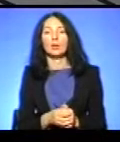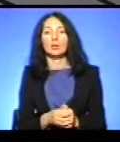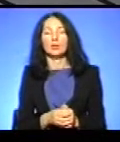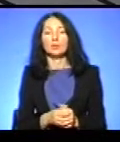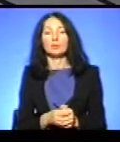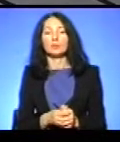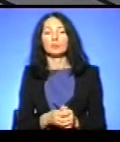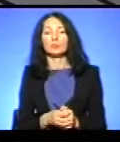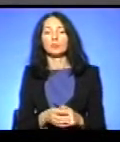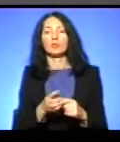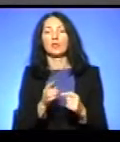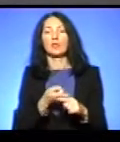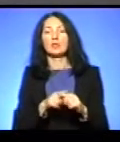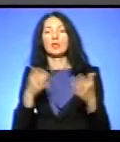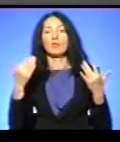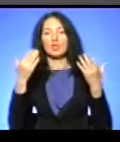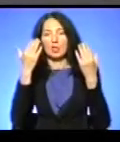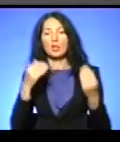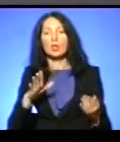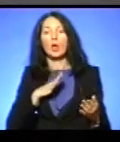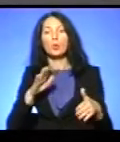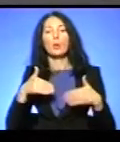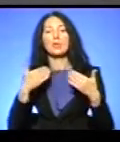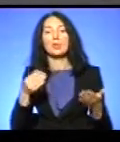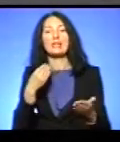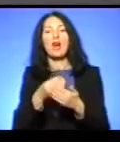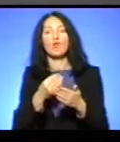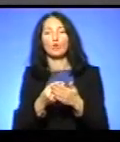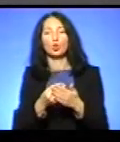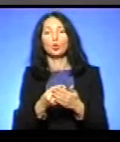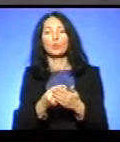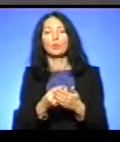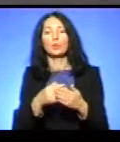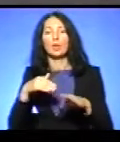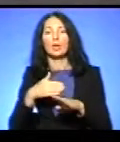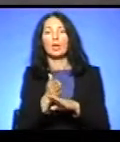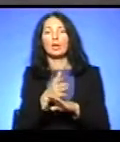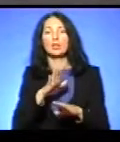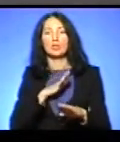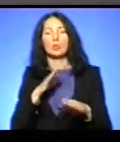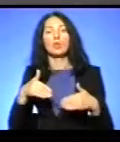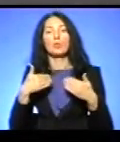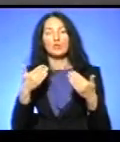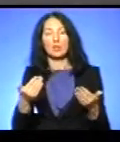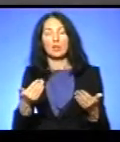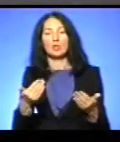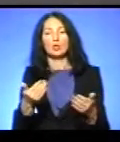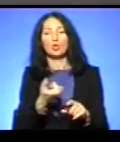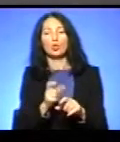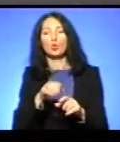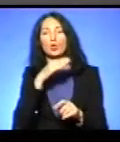Власне, на цих вихідних відбулася презентація фонду. Доволі якісні були презентації. Дуже багато було